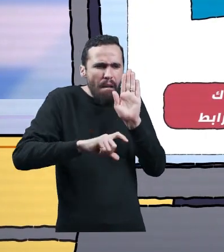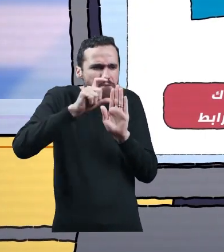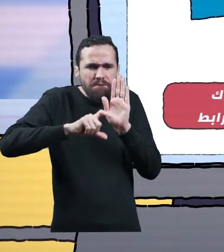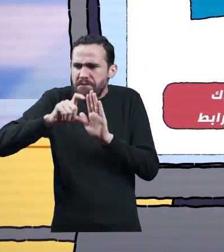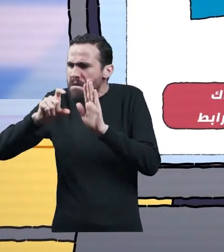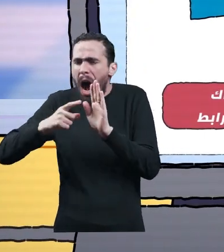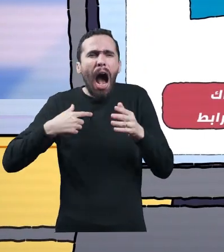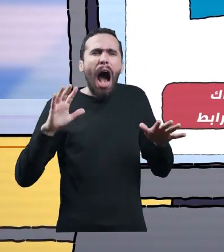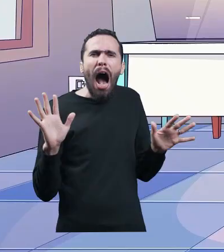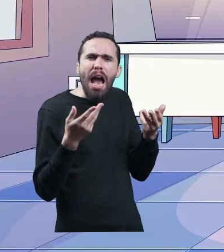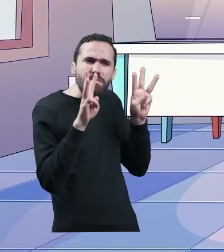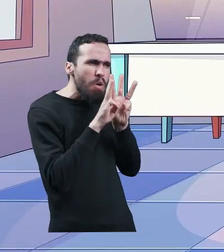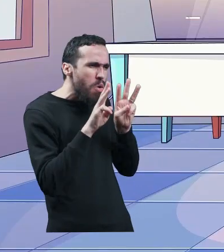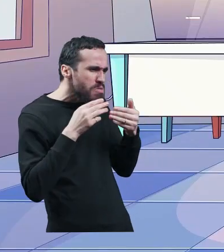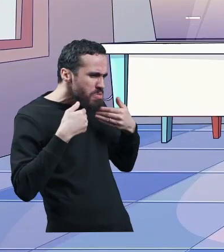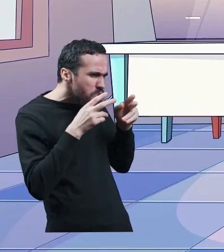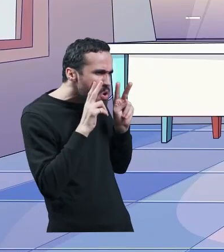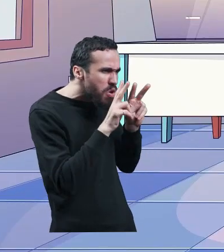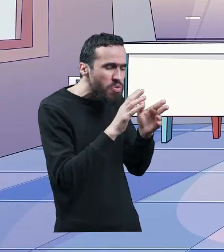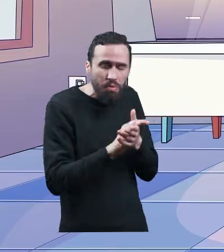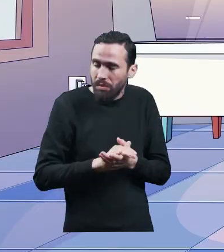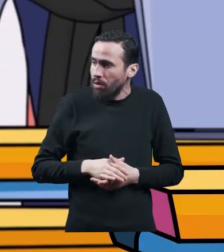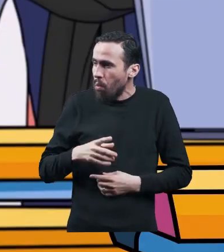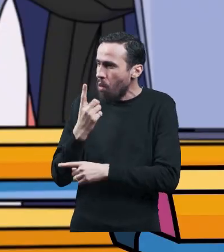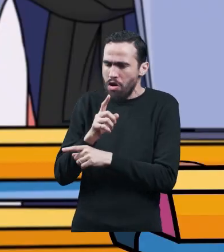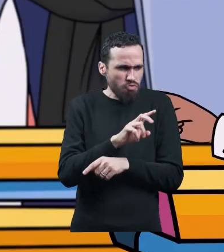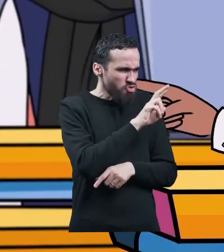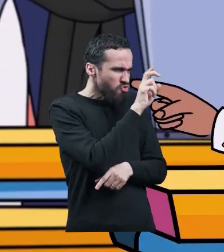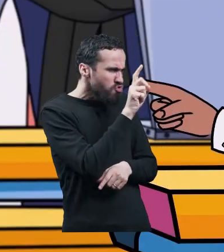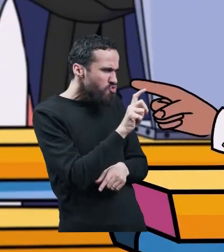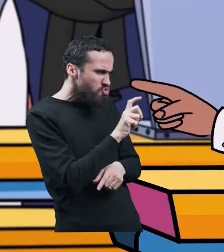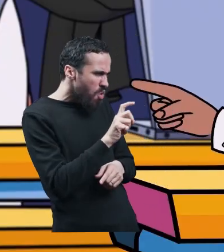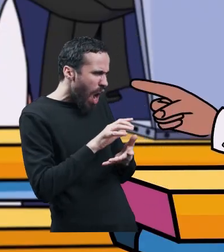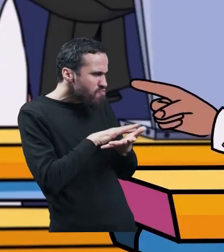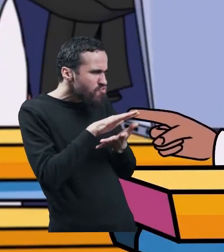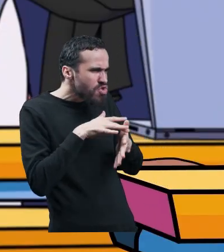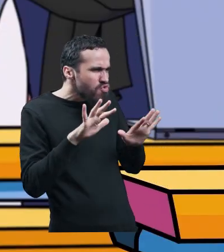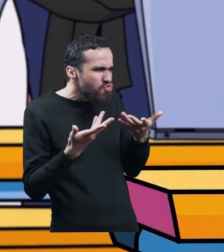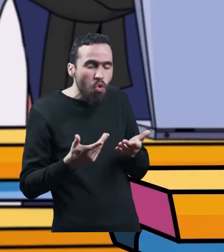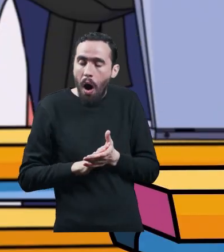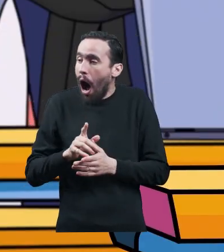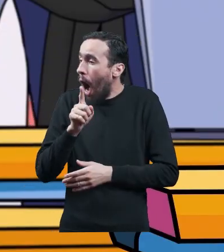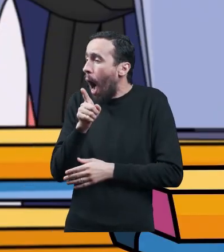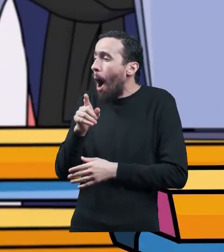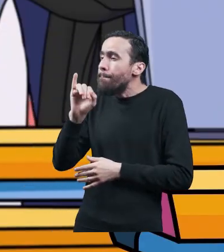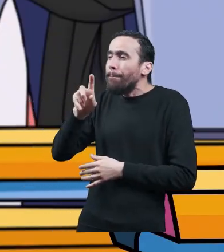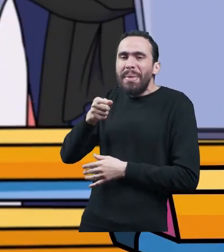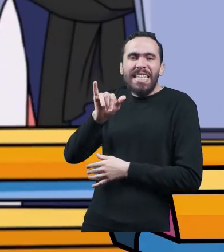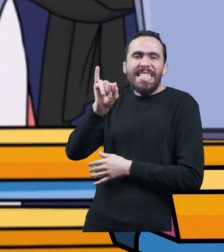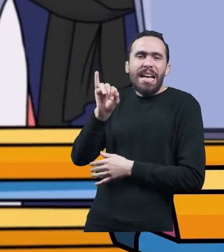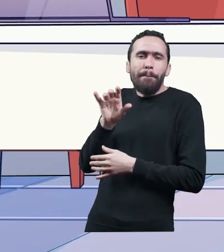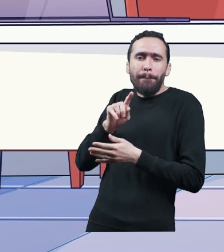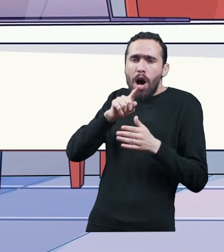المواقع التي أدخل إليها ما المشكلة يا فتيات؟ مريم، لديها مشكلة برامج ظهرة على حاسوبها